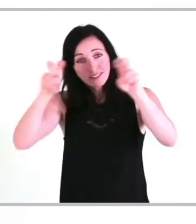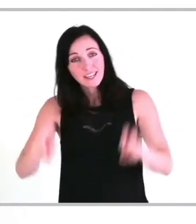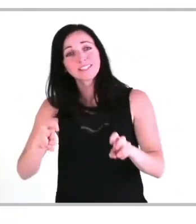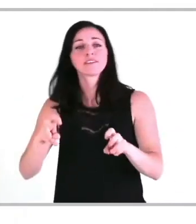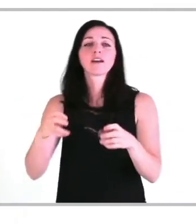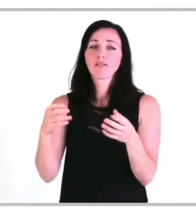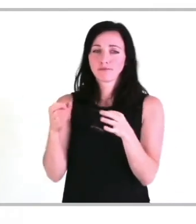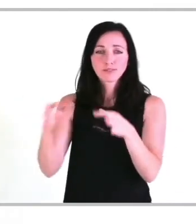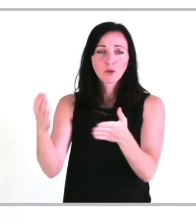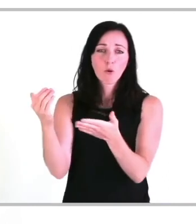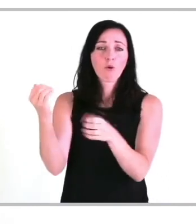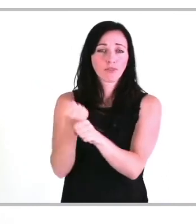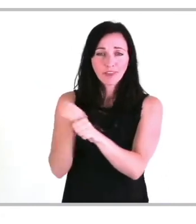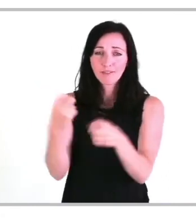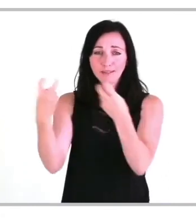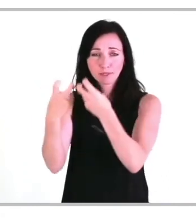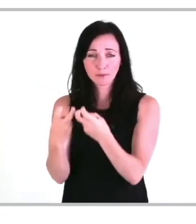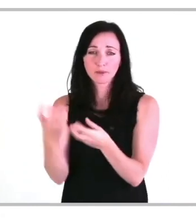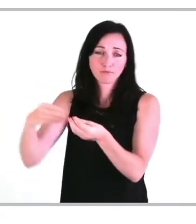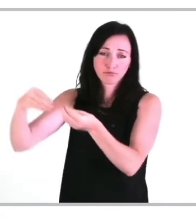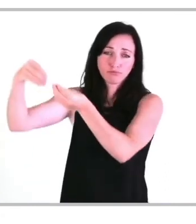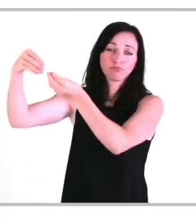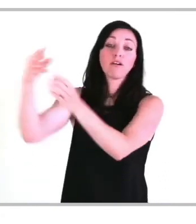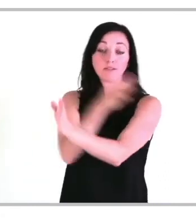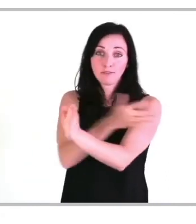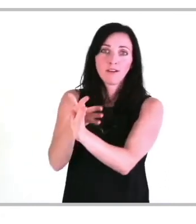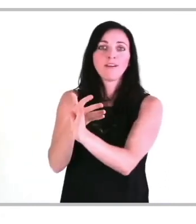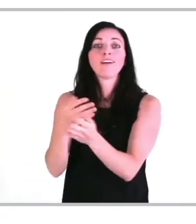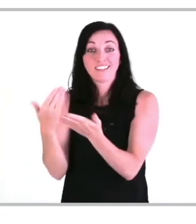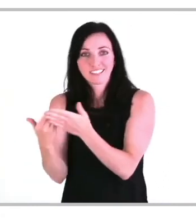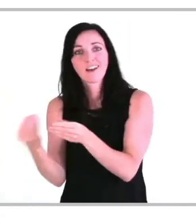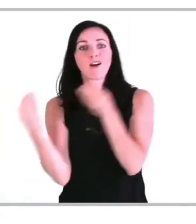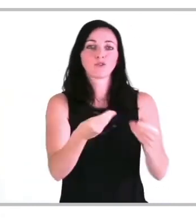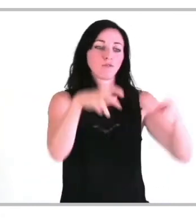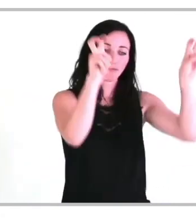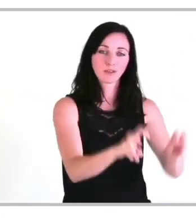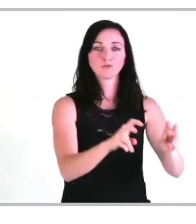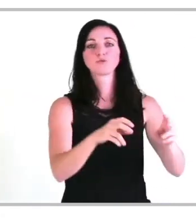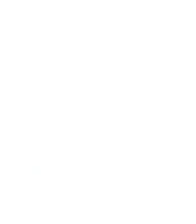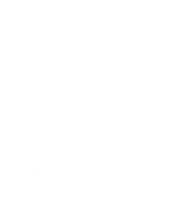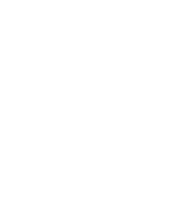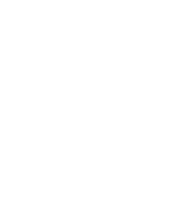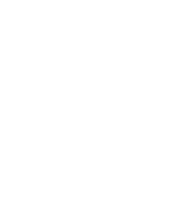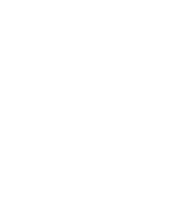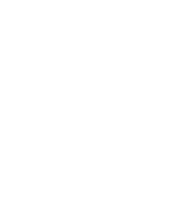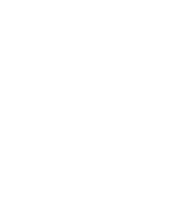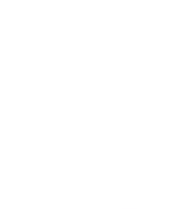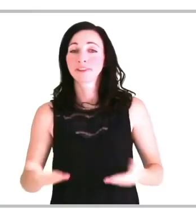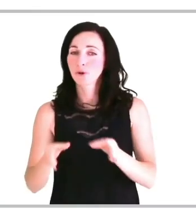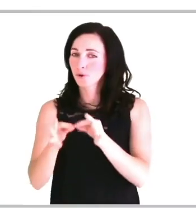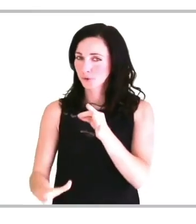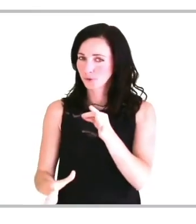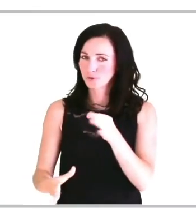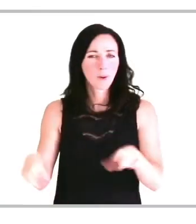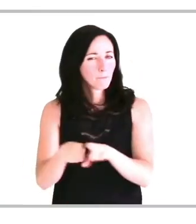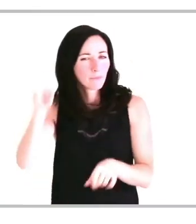paye, cette déduction résulte de la somme de toutes, de tous les certificats de coût de main-d'œuvre. Et